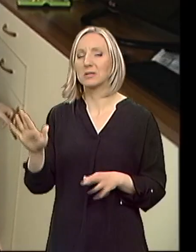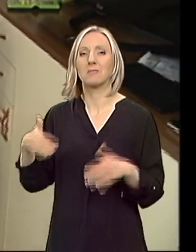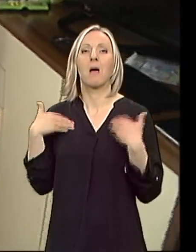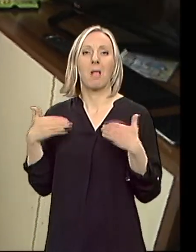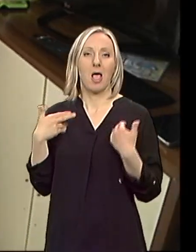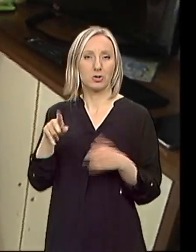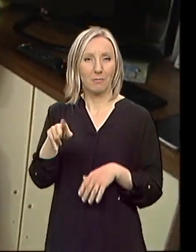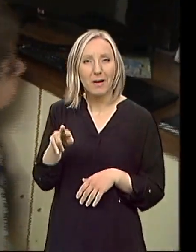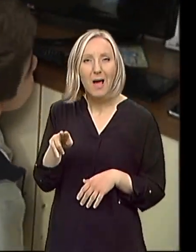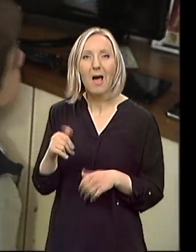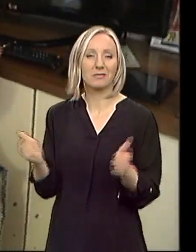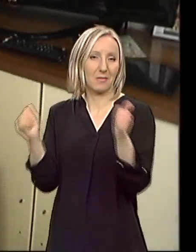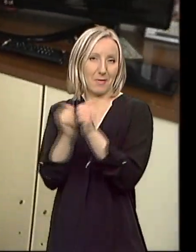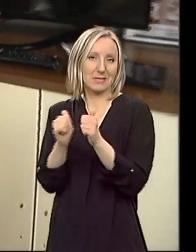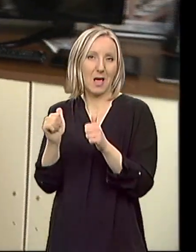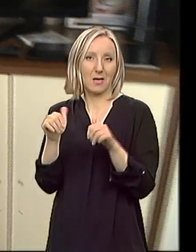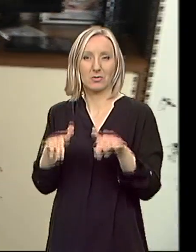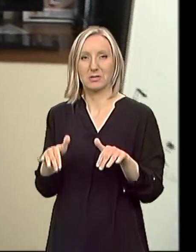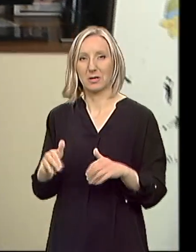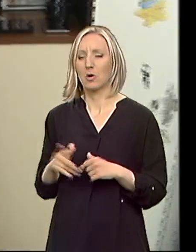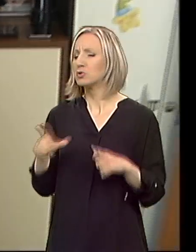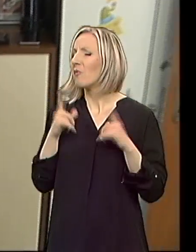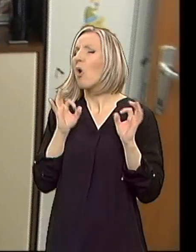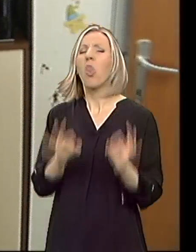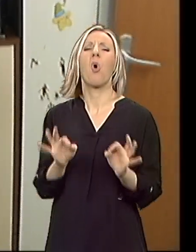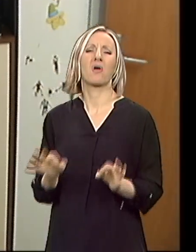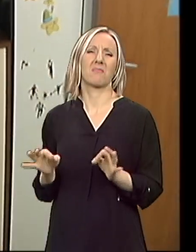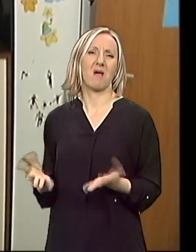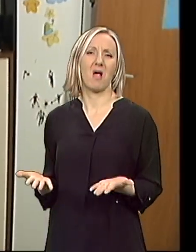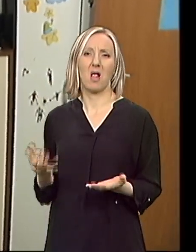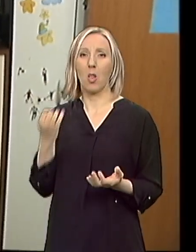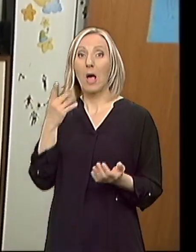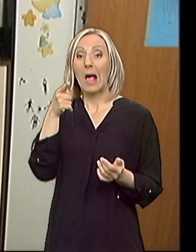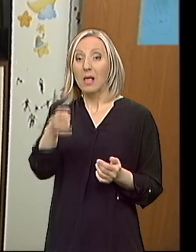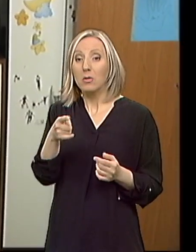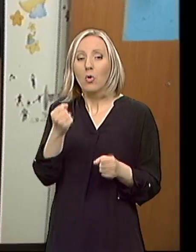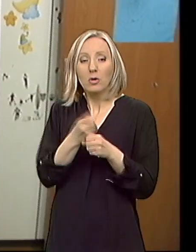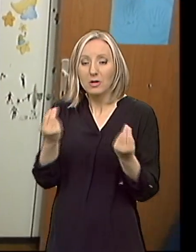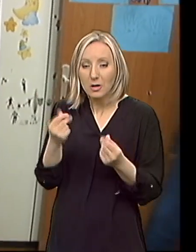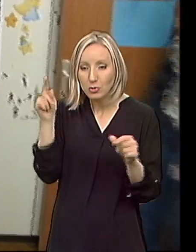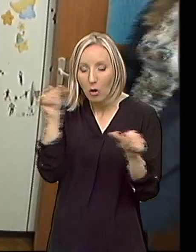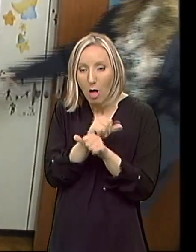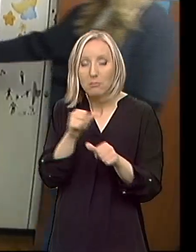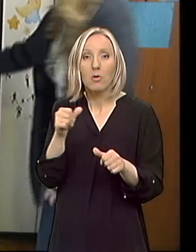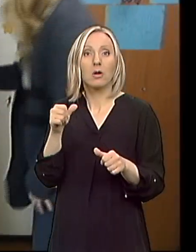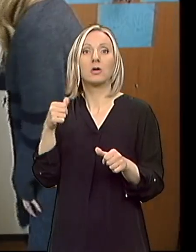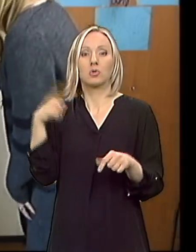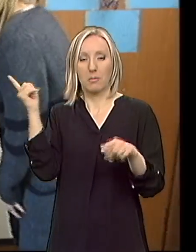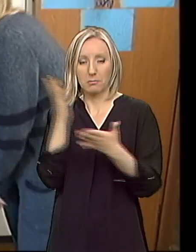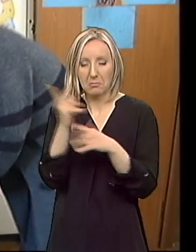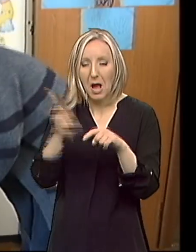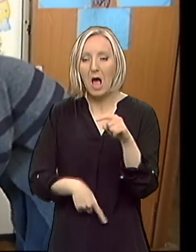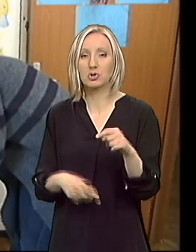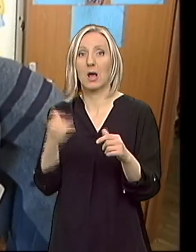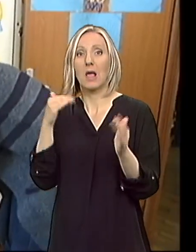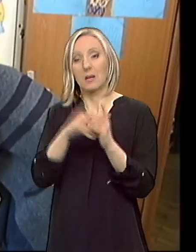pa onda i sa njim. Znači, to su... Mislim, živimo sasvim normalno. Kad treba da bude kažen, bit će kažen. Kad treba da bude pohvalen, bit će pohvalen. Nijednog